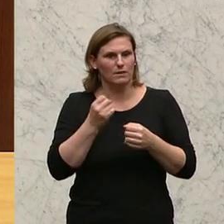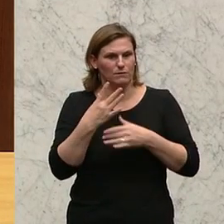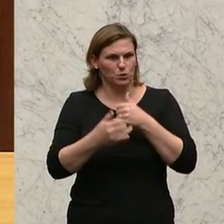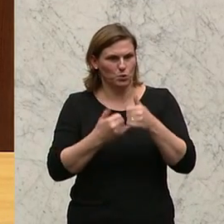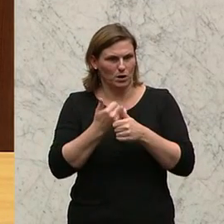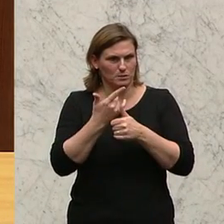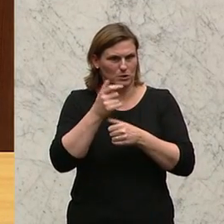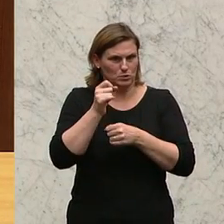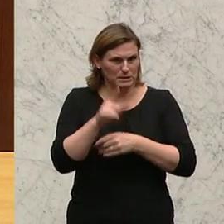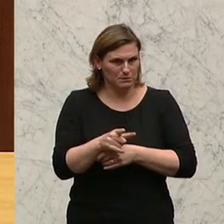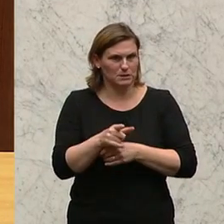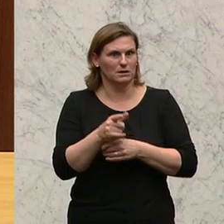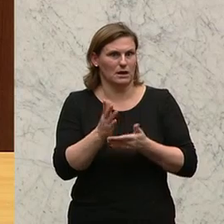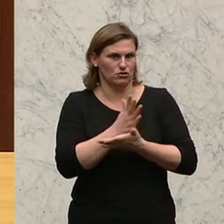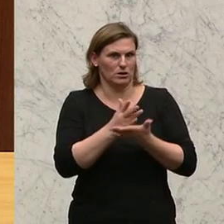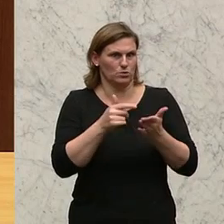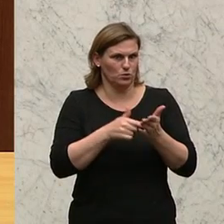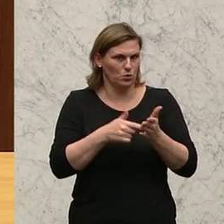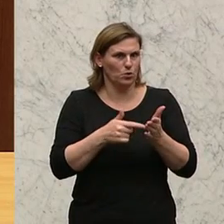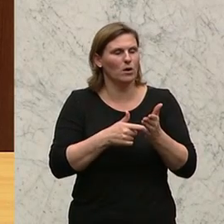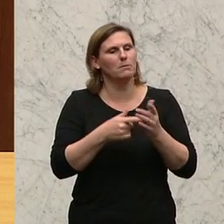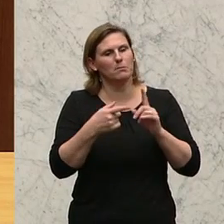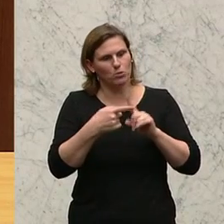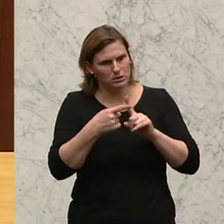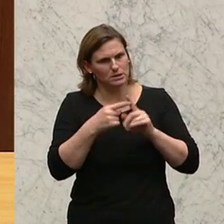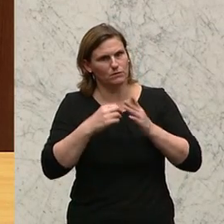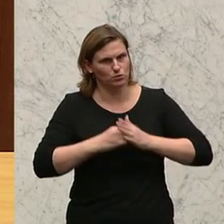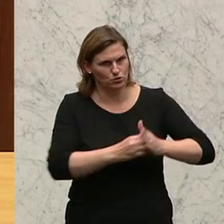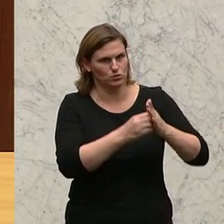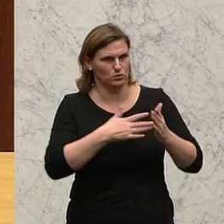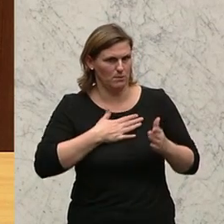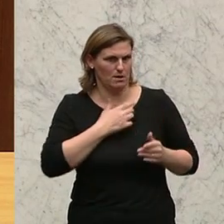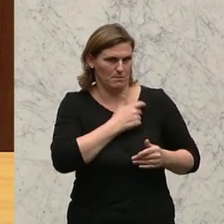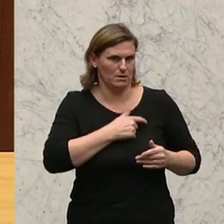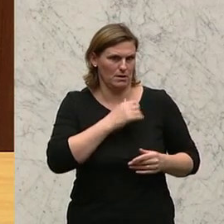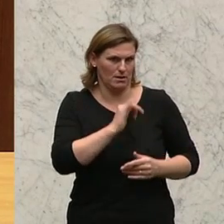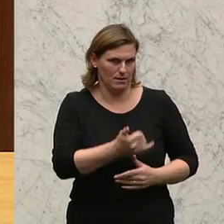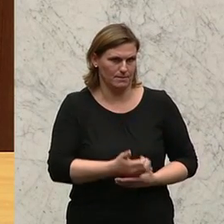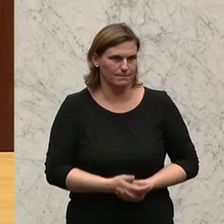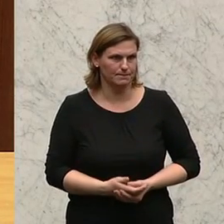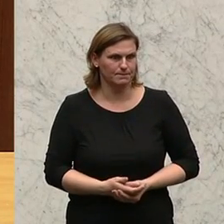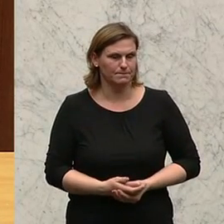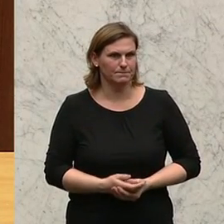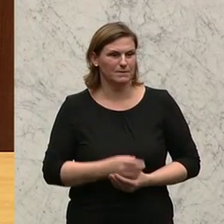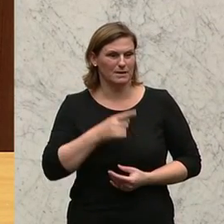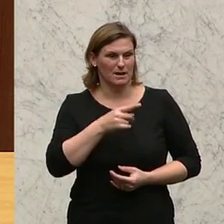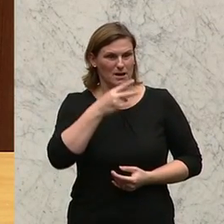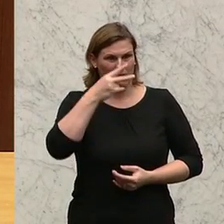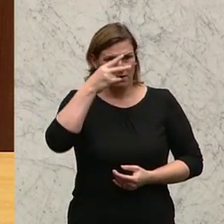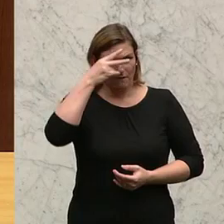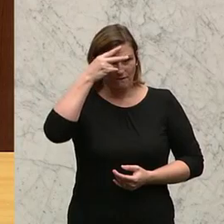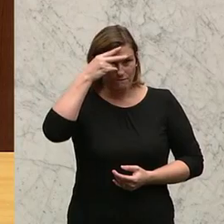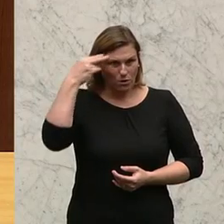2017 entschieden. Wir stehen dieser Entscheidung sehr positiv gegenüber. Die Volksanwaltschaft überprüft